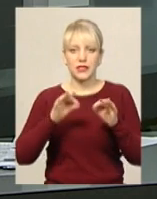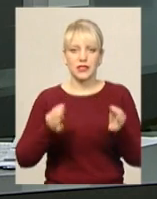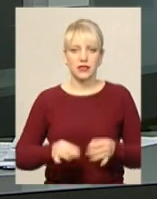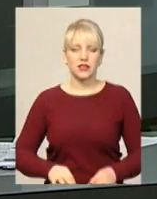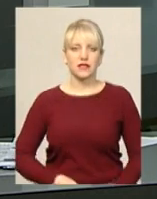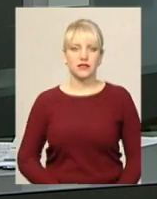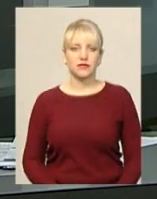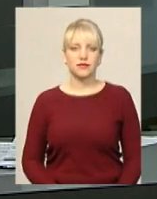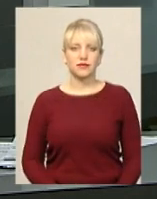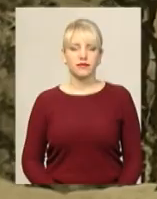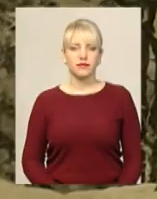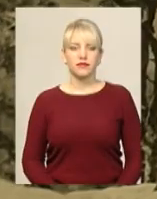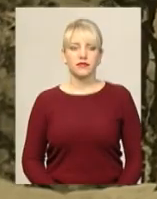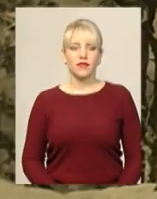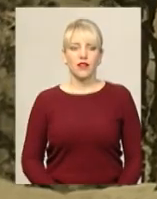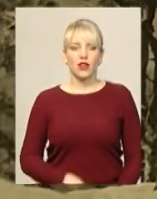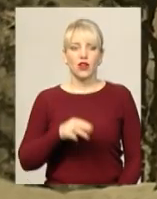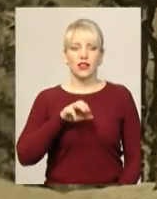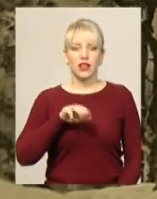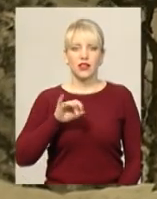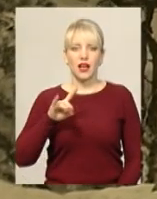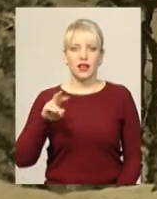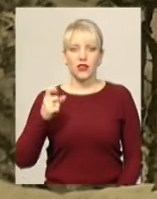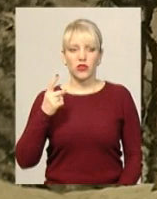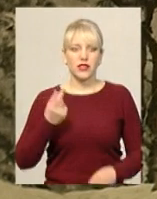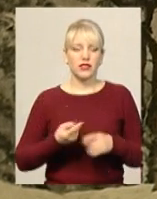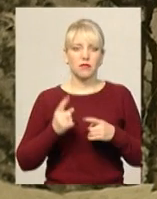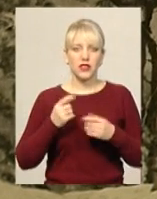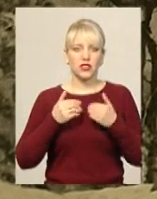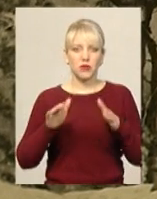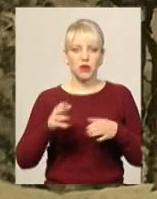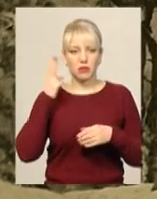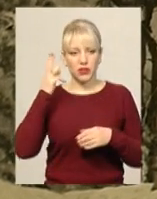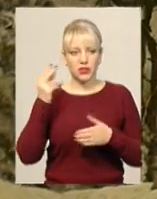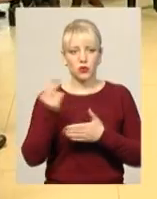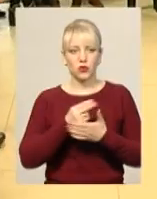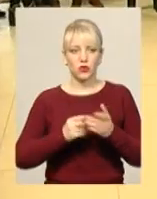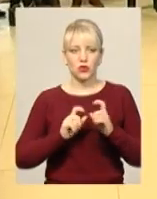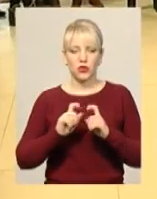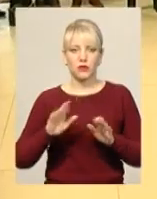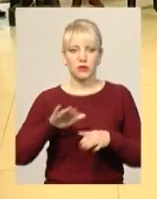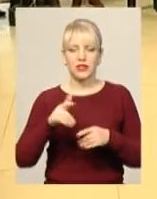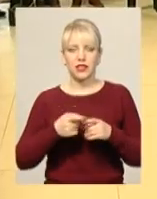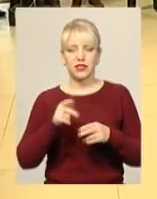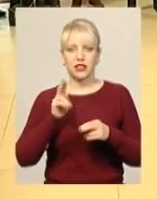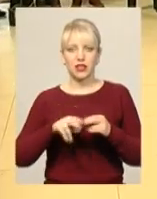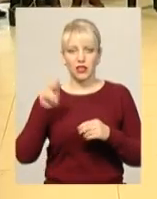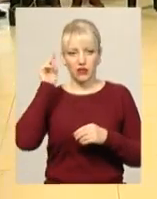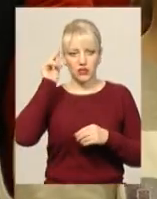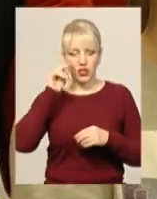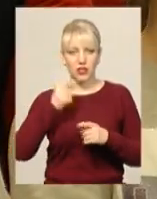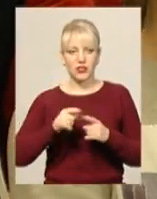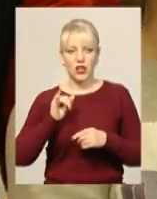Наталя Захарчук далі. Людмила Татаріна – одна із перших випускниць Хмельницької художньої школи. Після її закінчення навчалася у